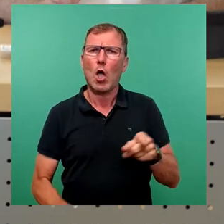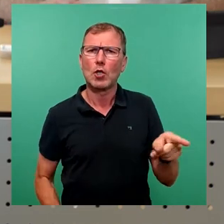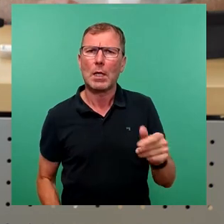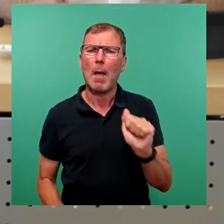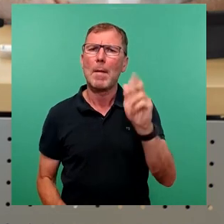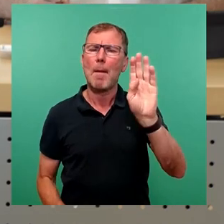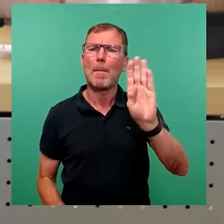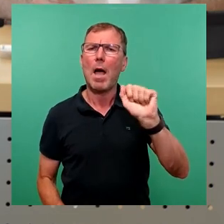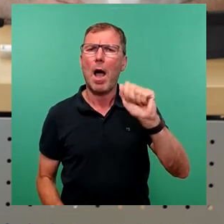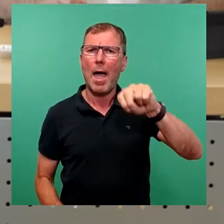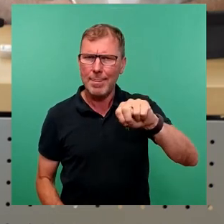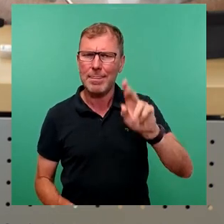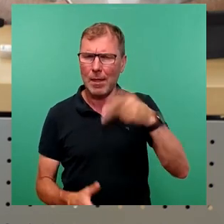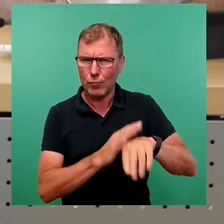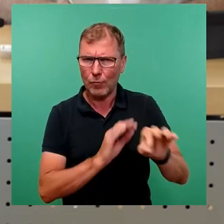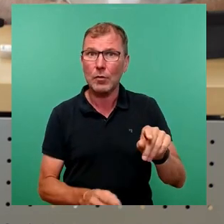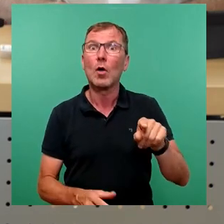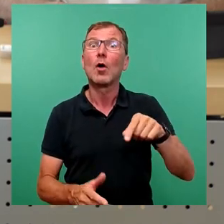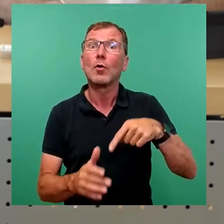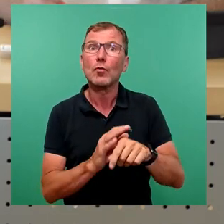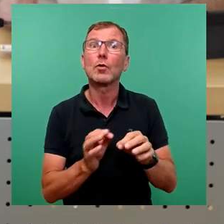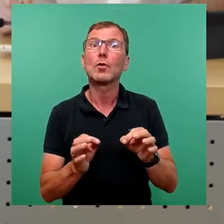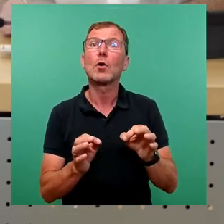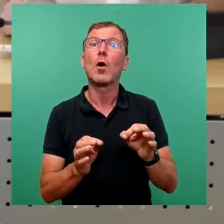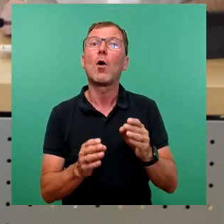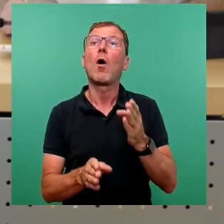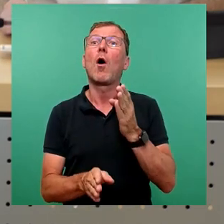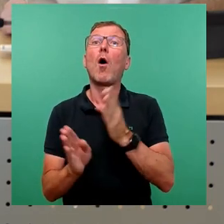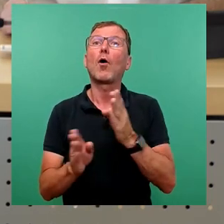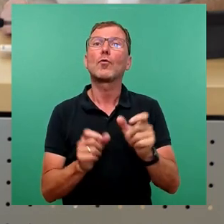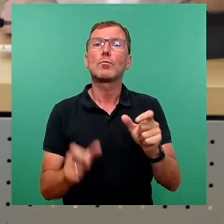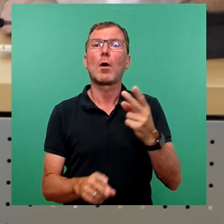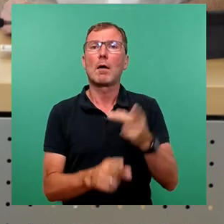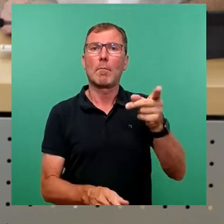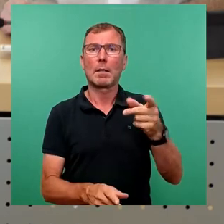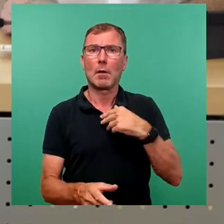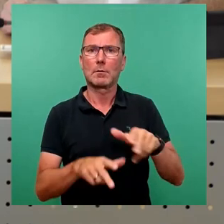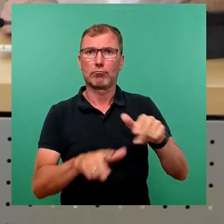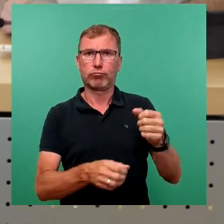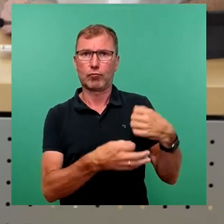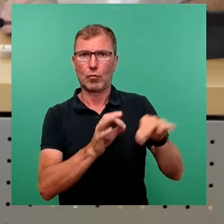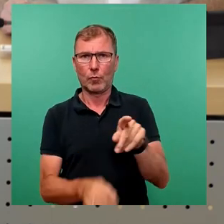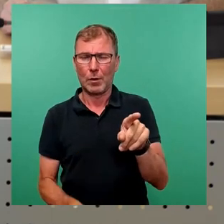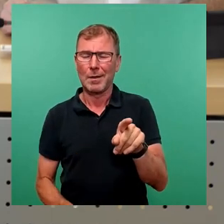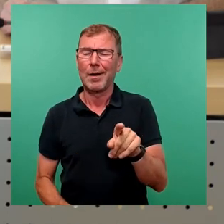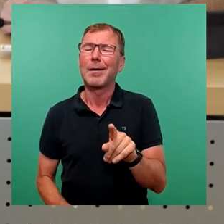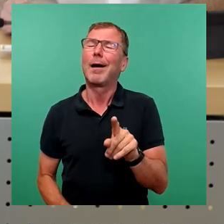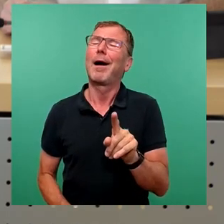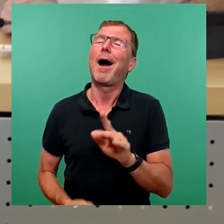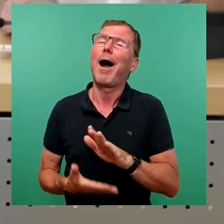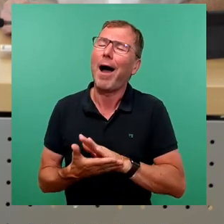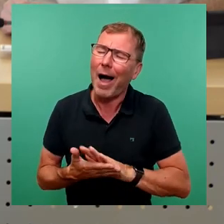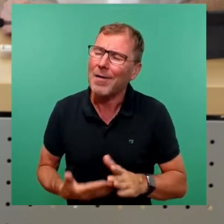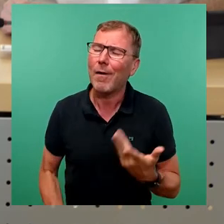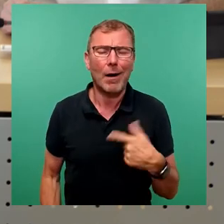in der Verantwortung konservativer Ordnungsbürgermeister. Das war zwar nicht immer einfach, aber